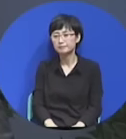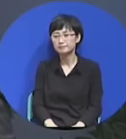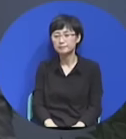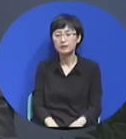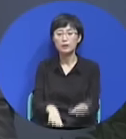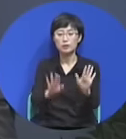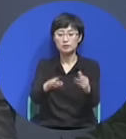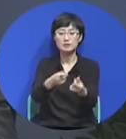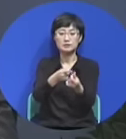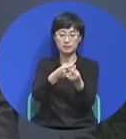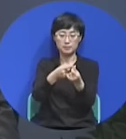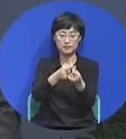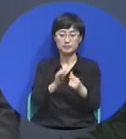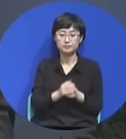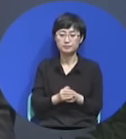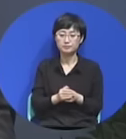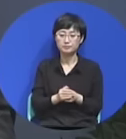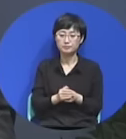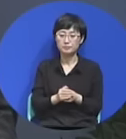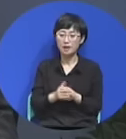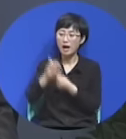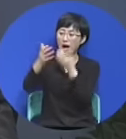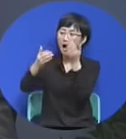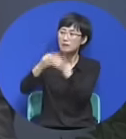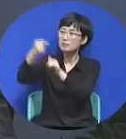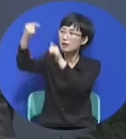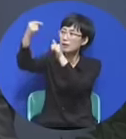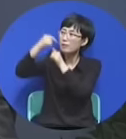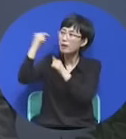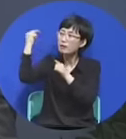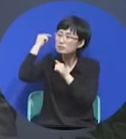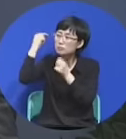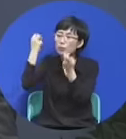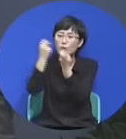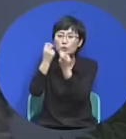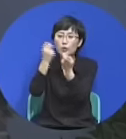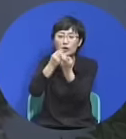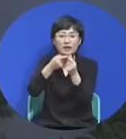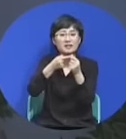첫 번째입니다. 어떻게 하나님의 천명이 되는지 첫 번째입니다.